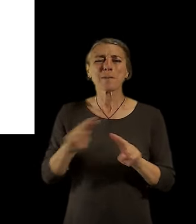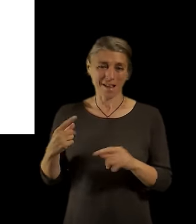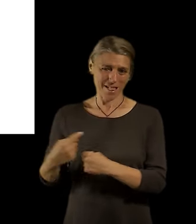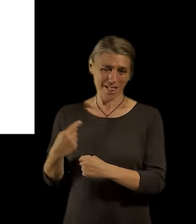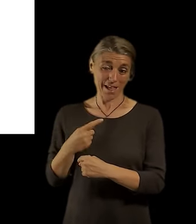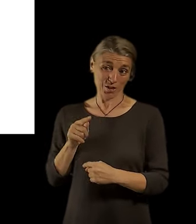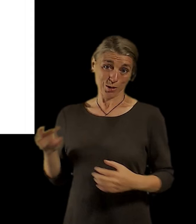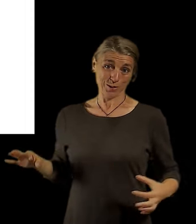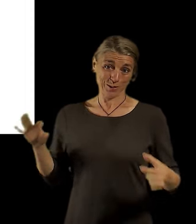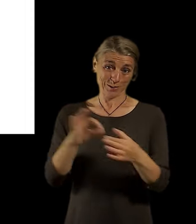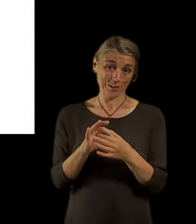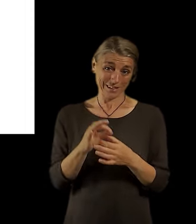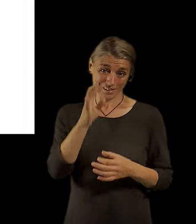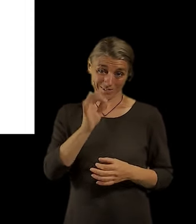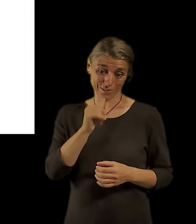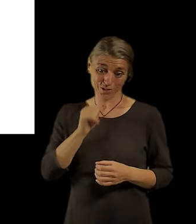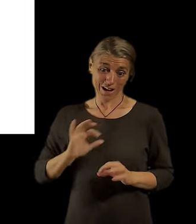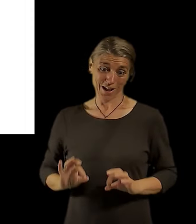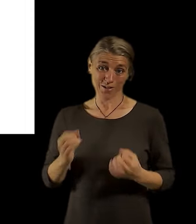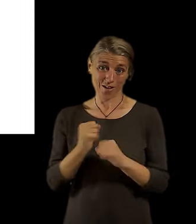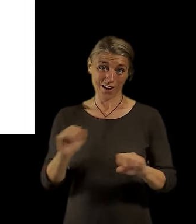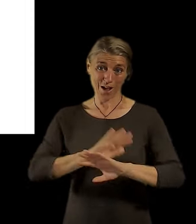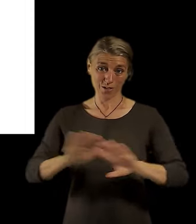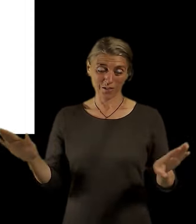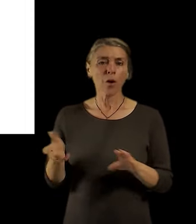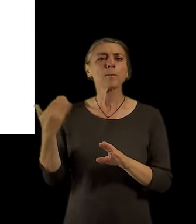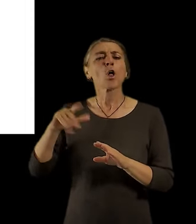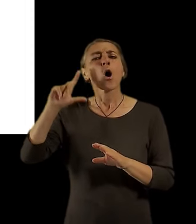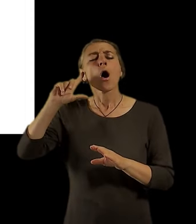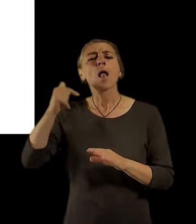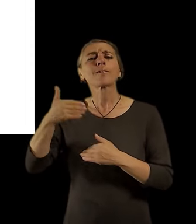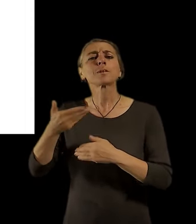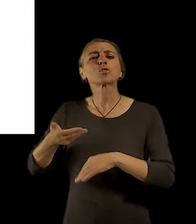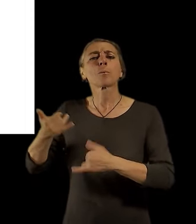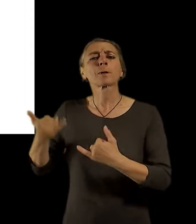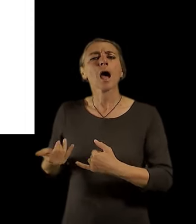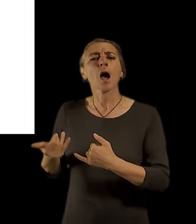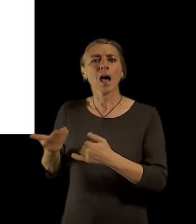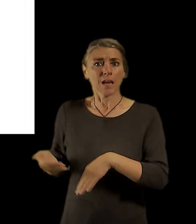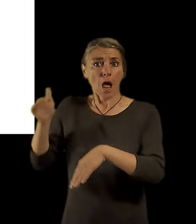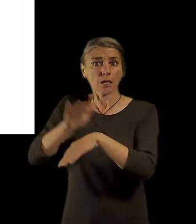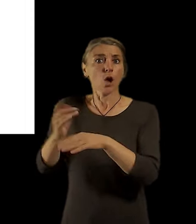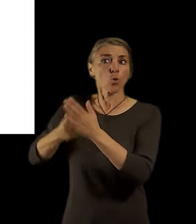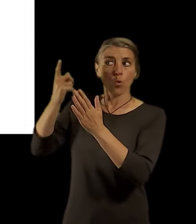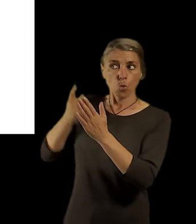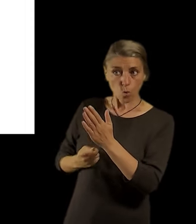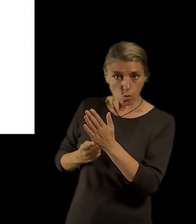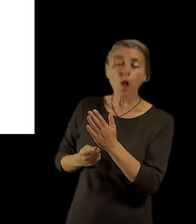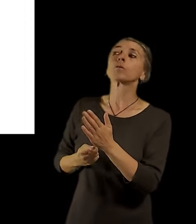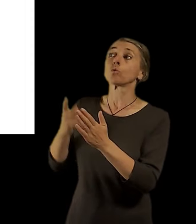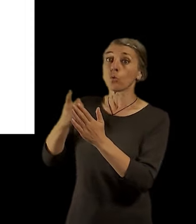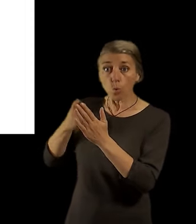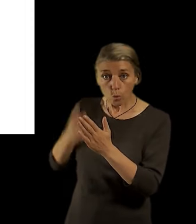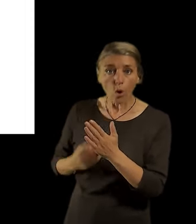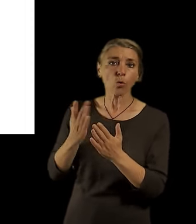studie, kterou nám zadala Rada hlavního města a my ji budeme průběžně aktualizovat. A druhá věc, o které chci mluvit, jsou územně